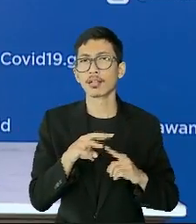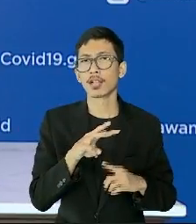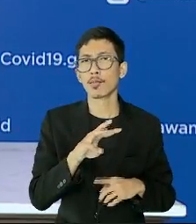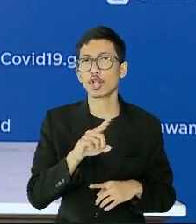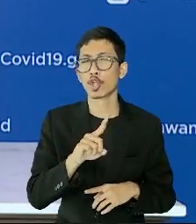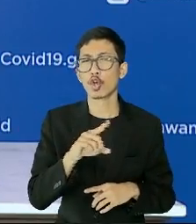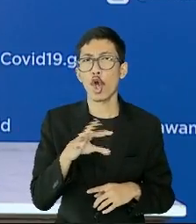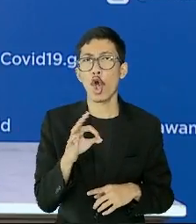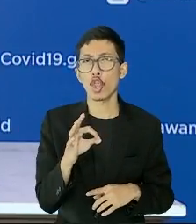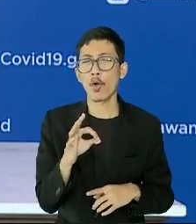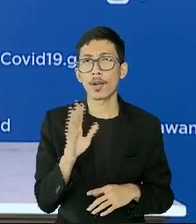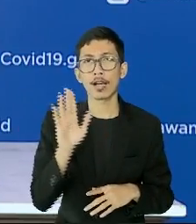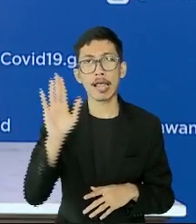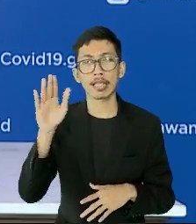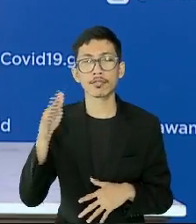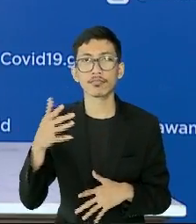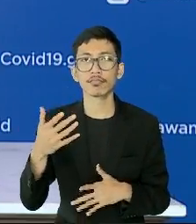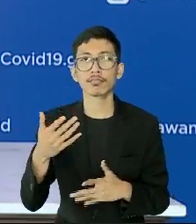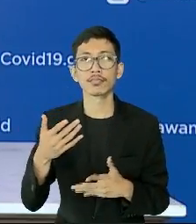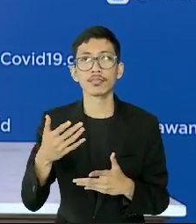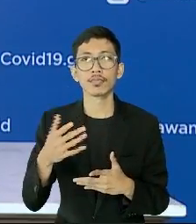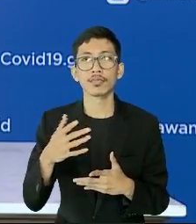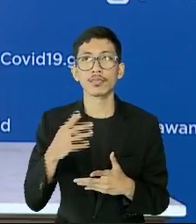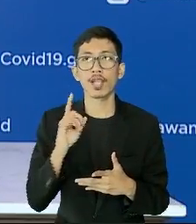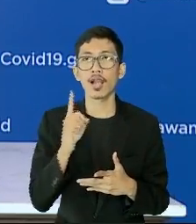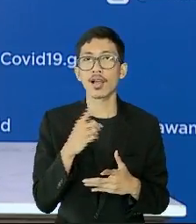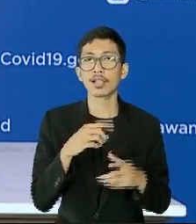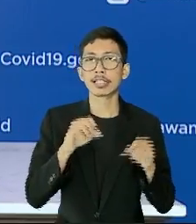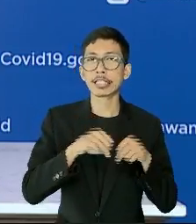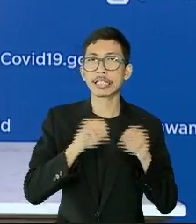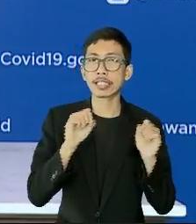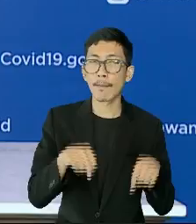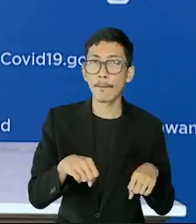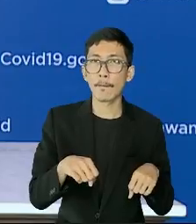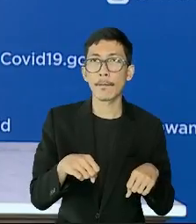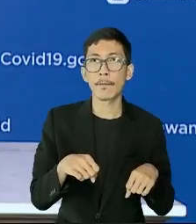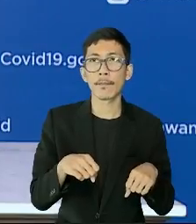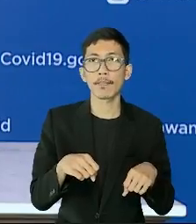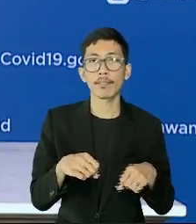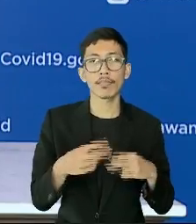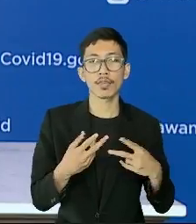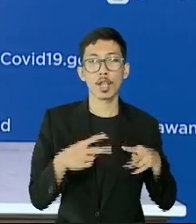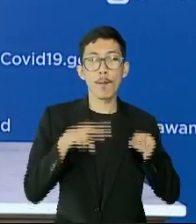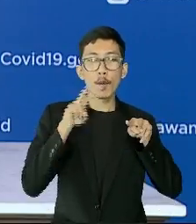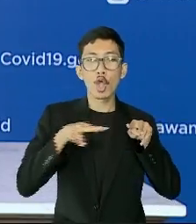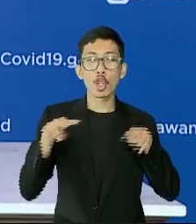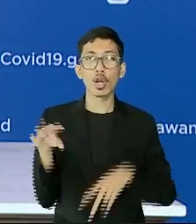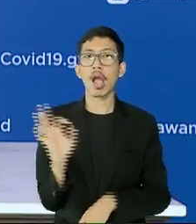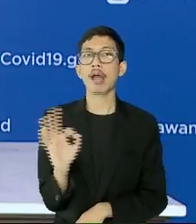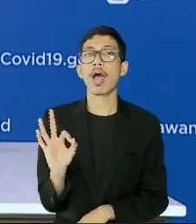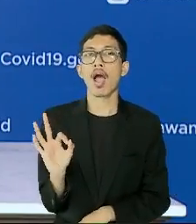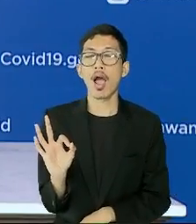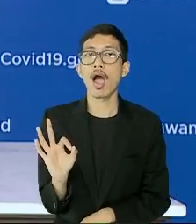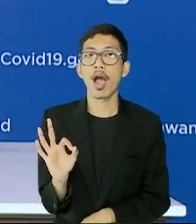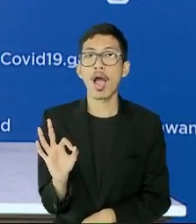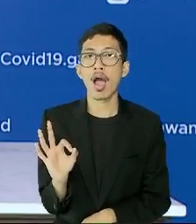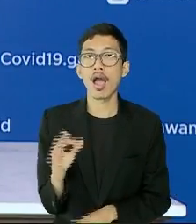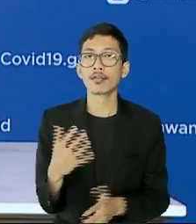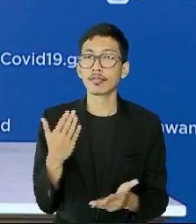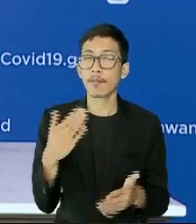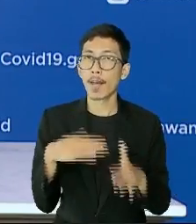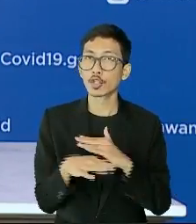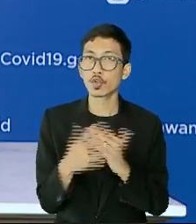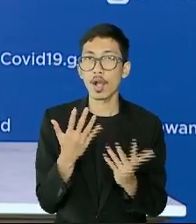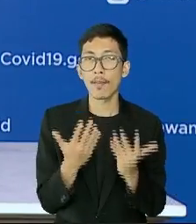akan diterapkan dengan sistem bubble to bubble tanpa adanya penonton di screening menggunakan peduli